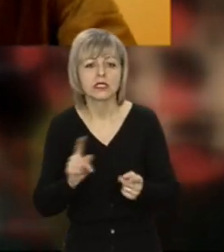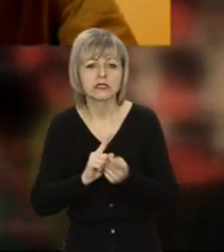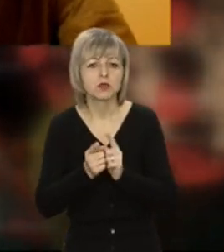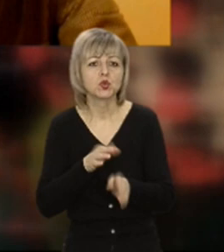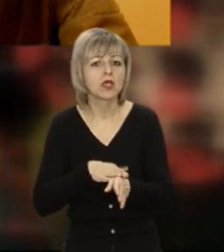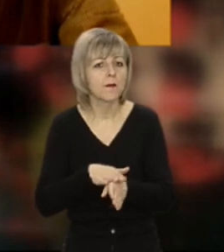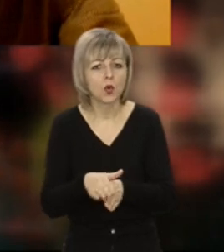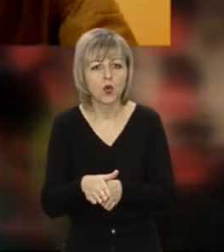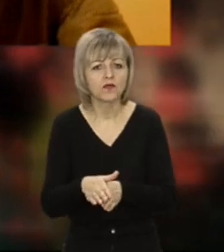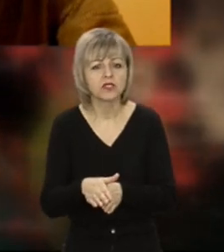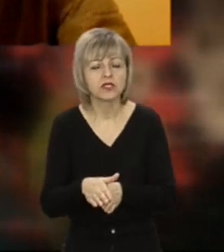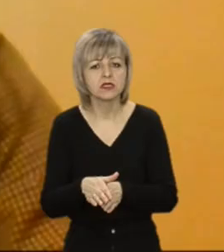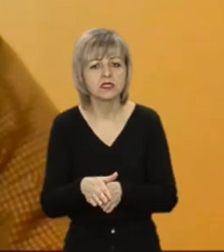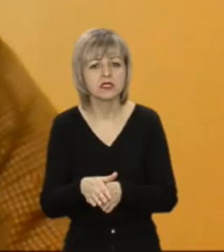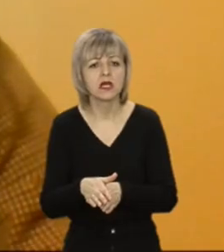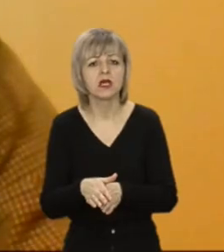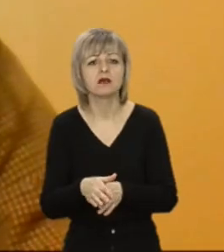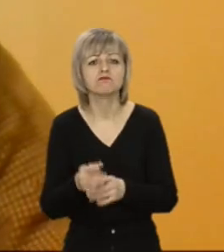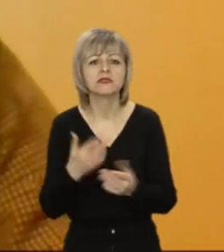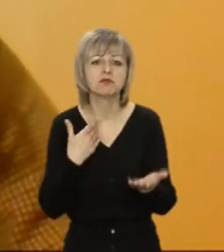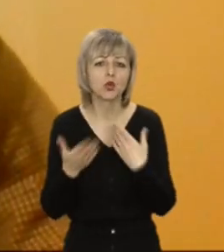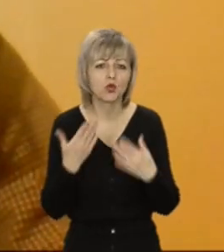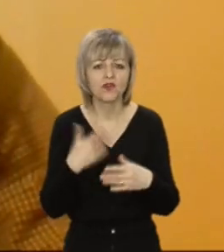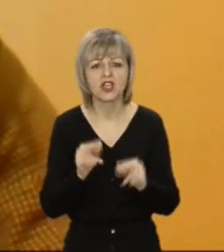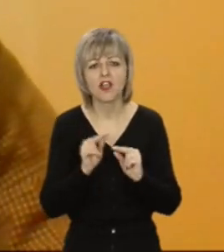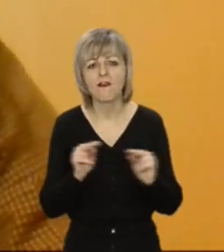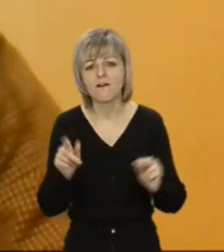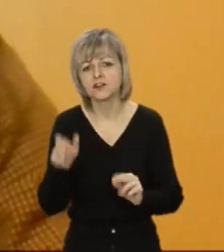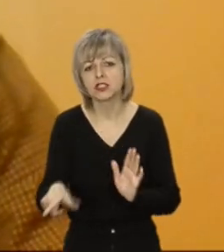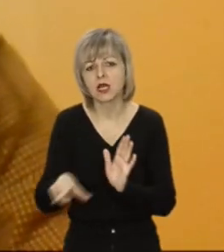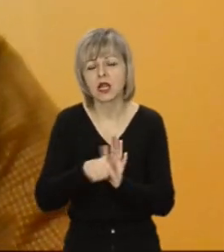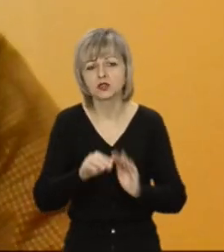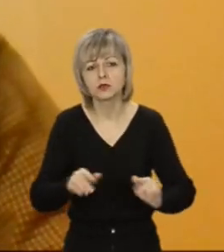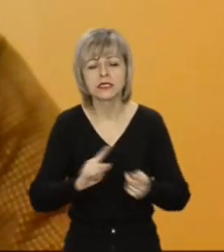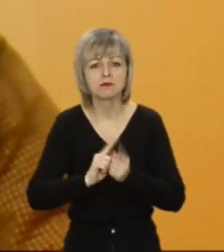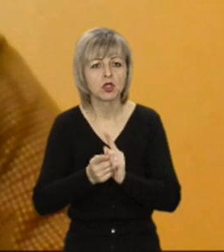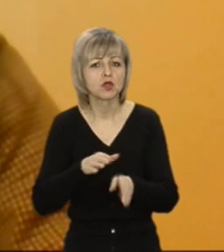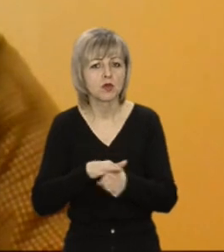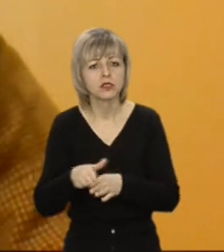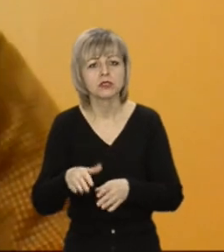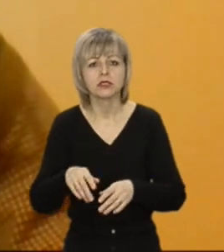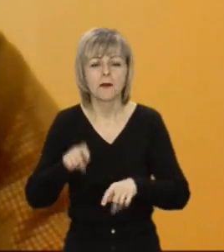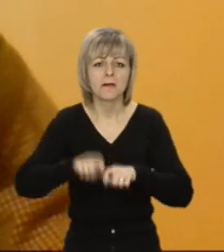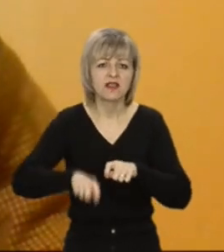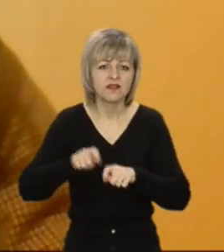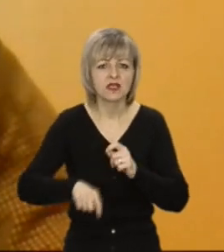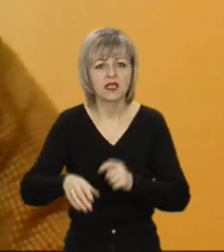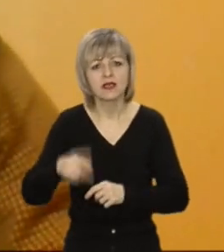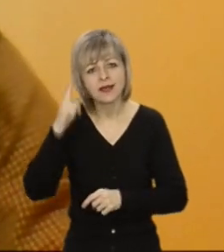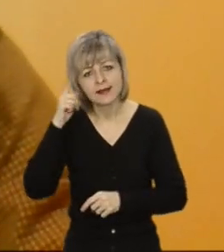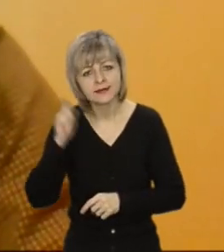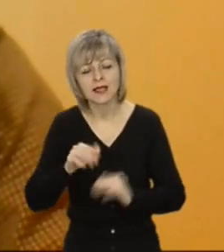повністю спосіб спілкування вчителя з дітьми. Змінюється повністю спосіб перевірки знань.